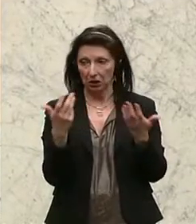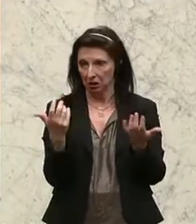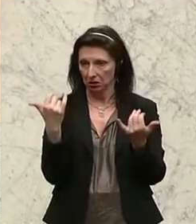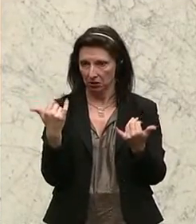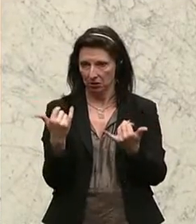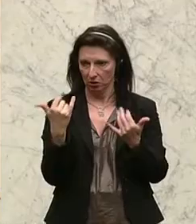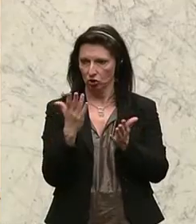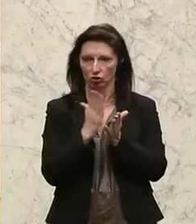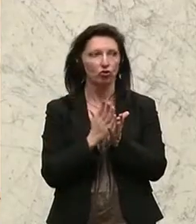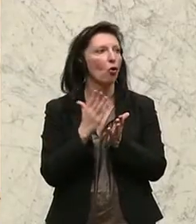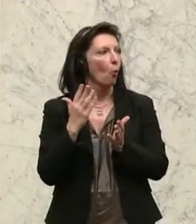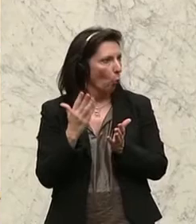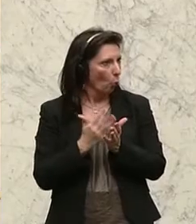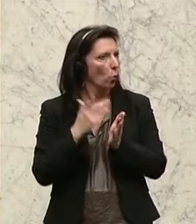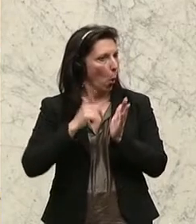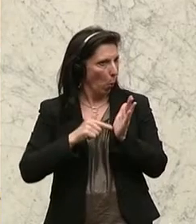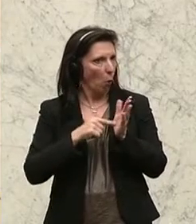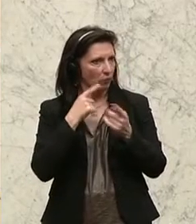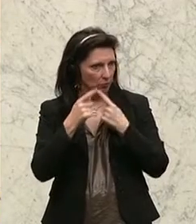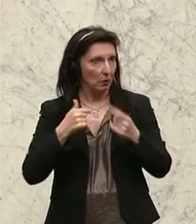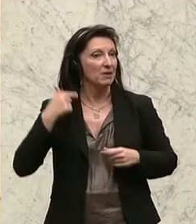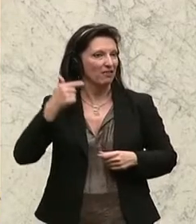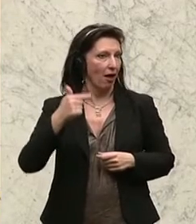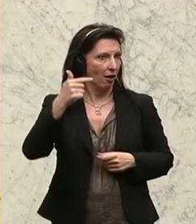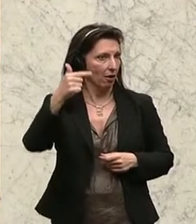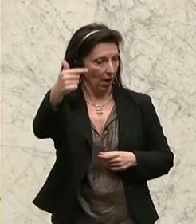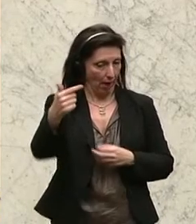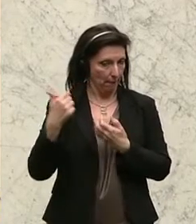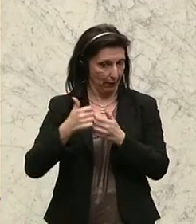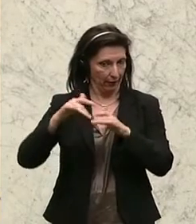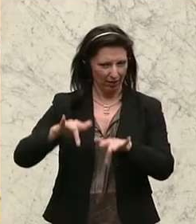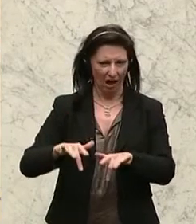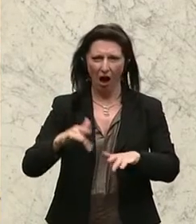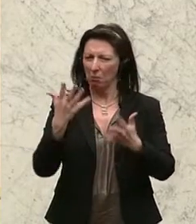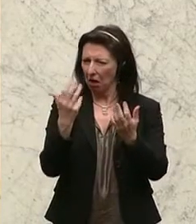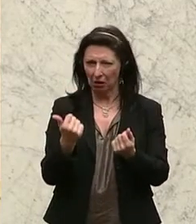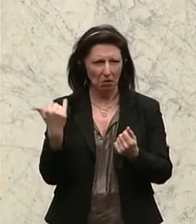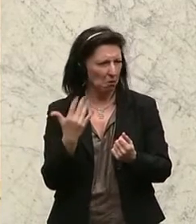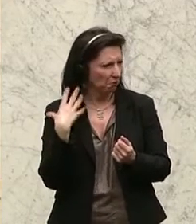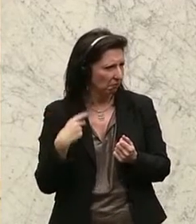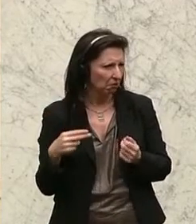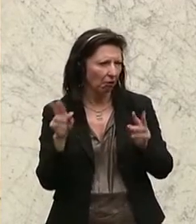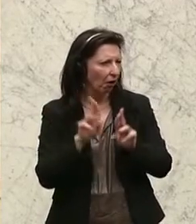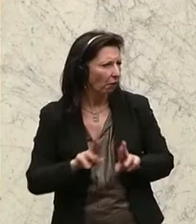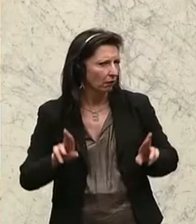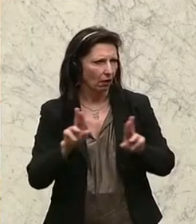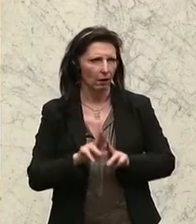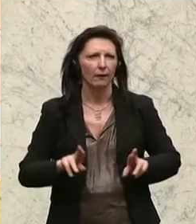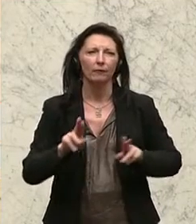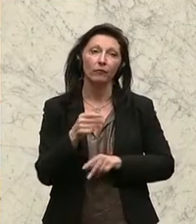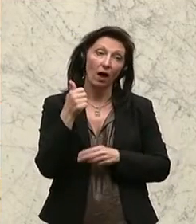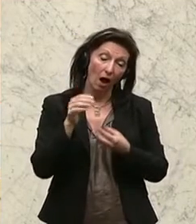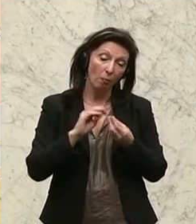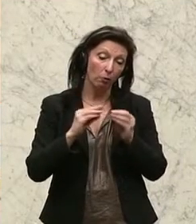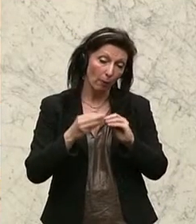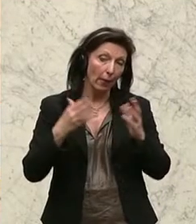Öfteren hier behandelt wurde, alle zwei Jahre kommt der Herr raus, zeigt eigentlich immer wieder ein ähnliches Bild. Und eine der Problematiken, haben wir auch